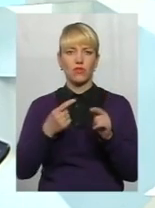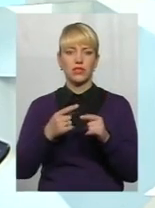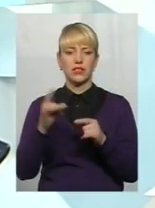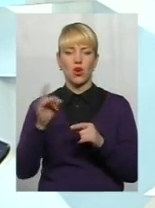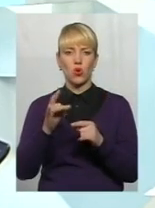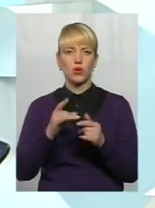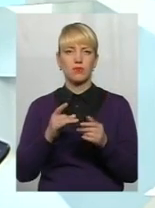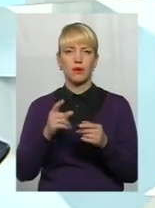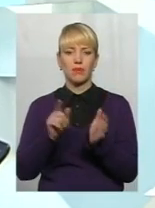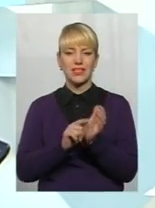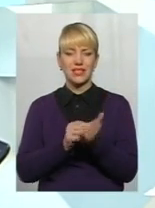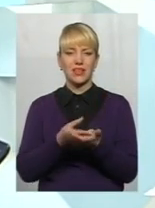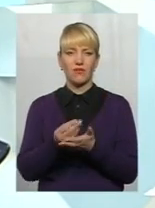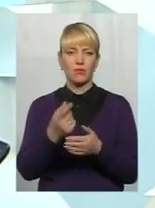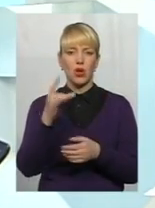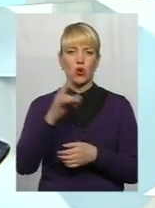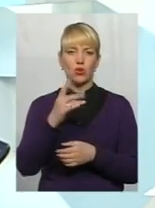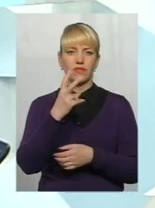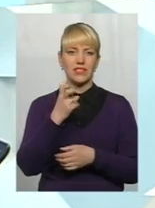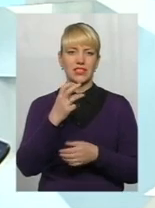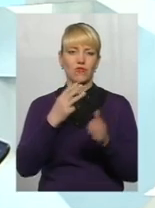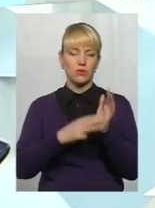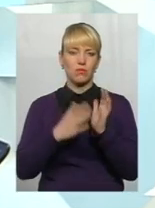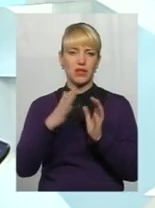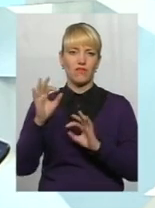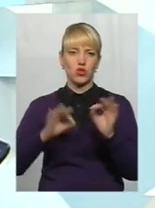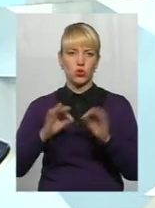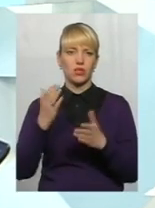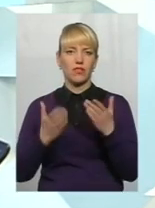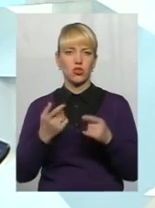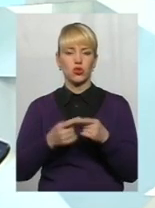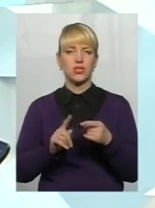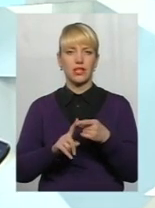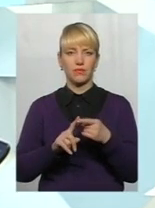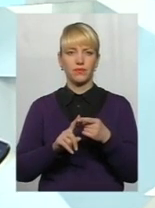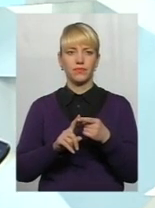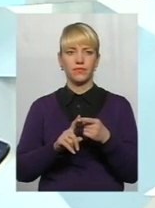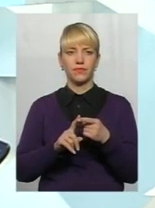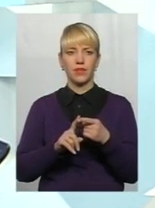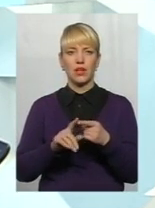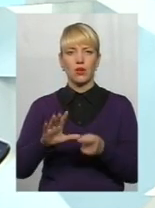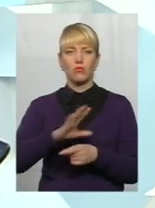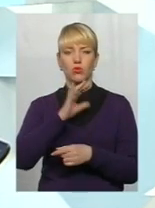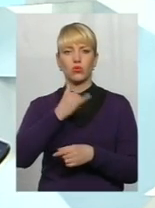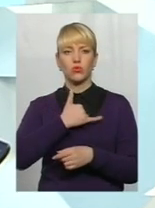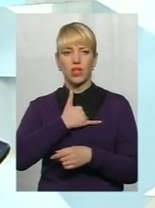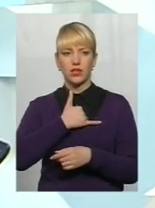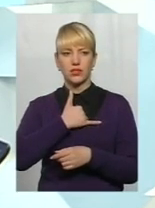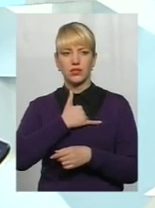до виплати в розмірі 285%. І якщо це було в нас,